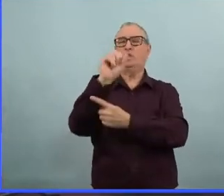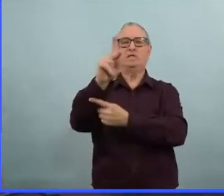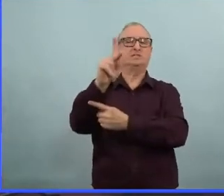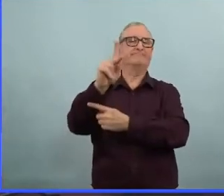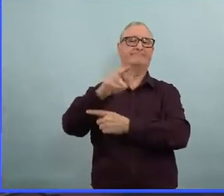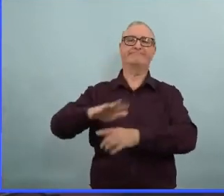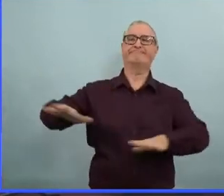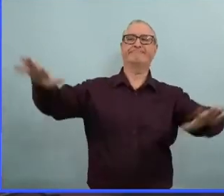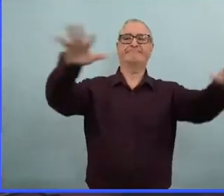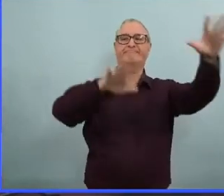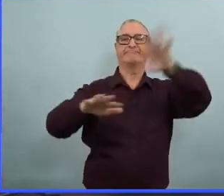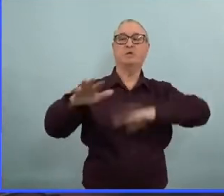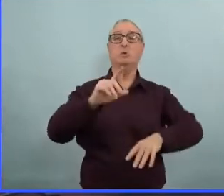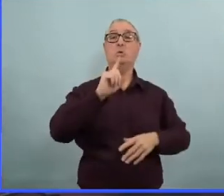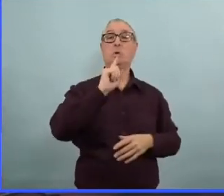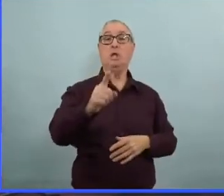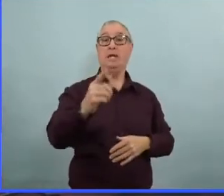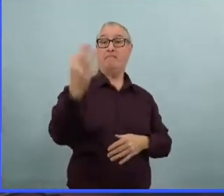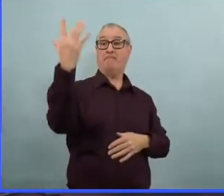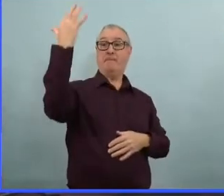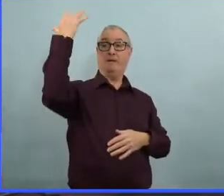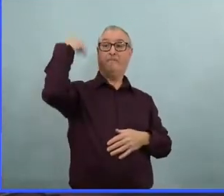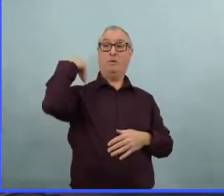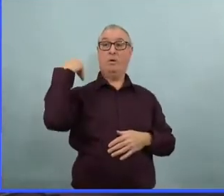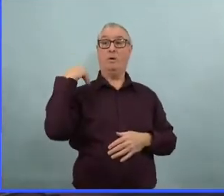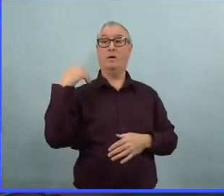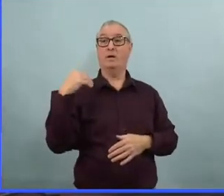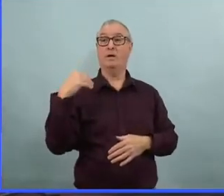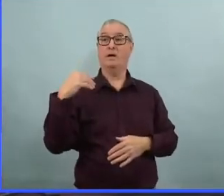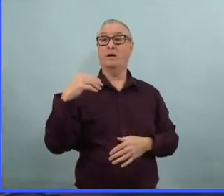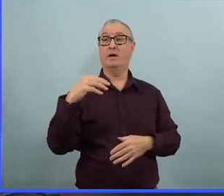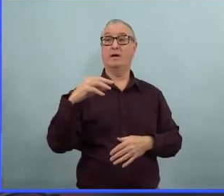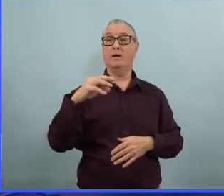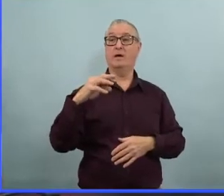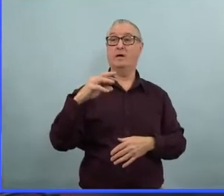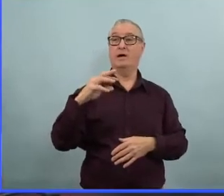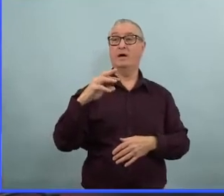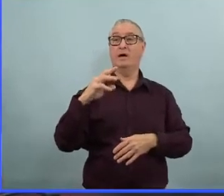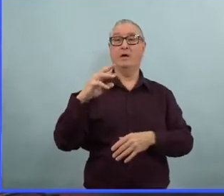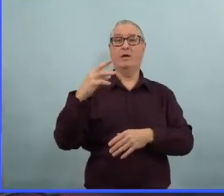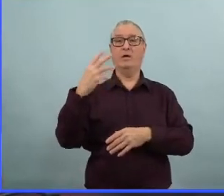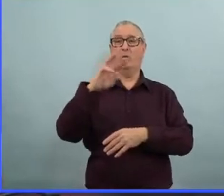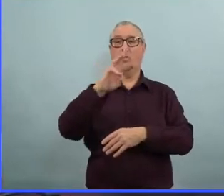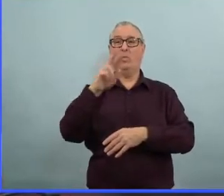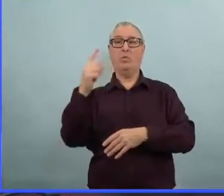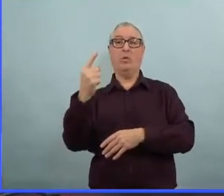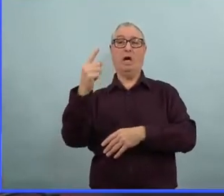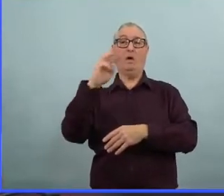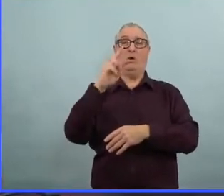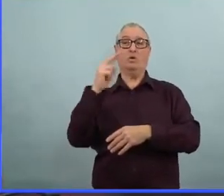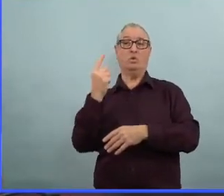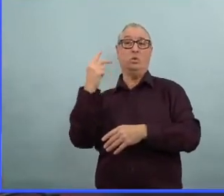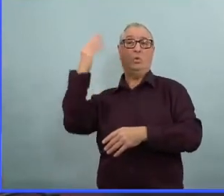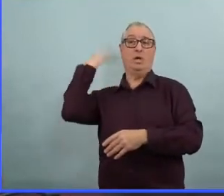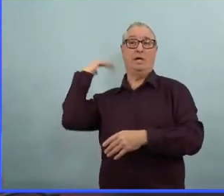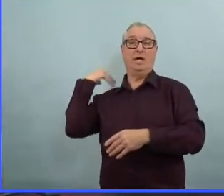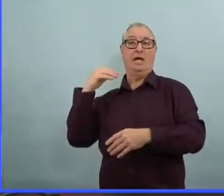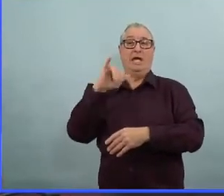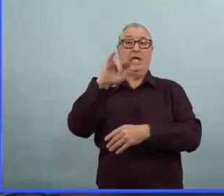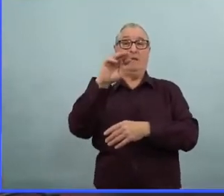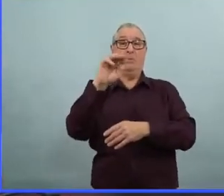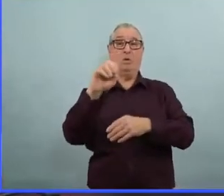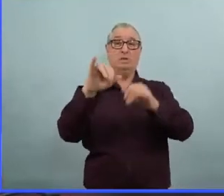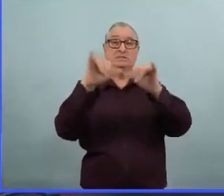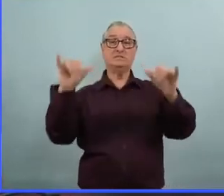dès le début de la première vague. Parce que si vous êtes une personne qui a des risques accrus, eh bien, il faut vraiment reconsidérer prudemment les